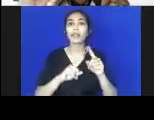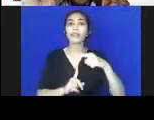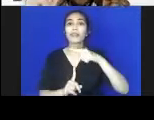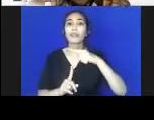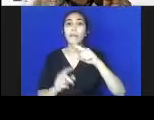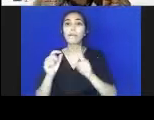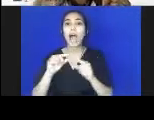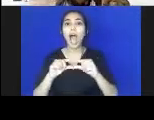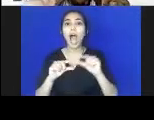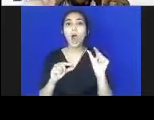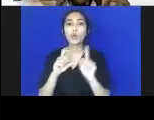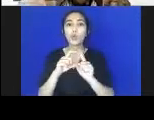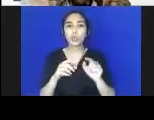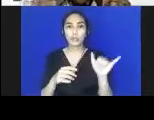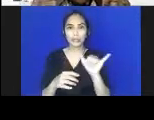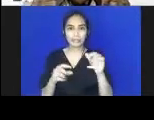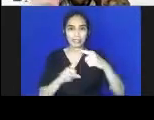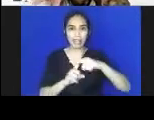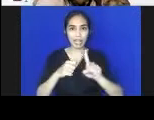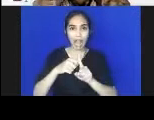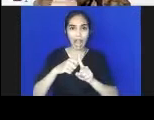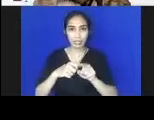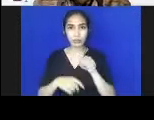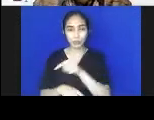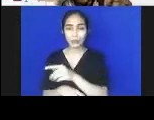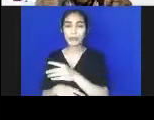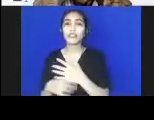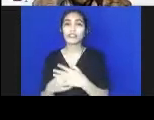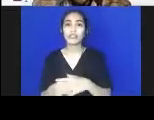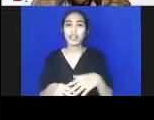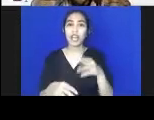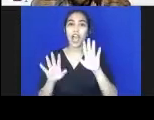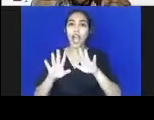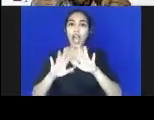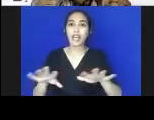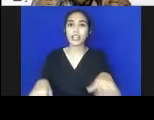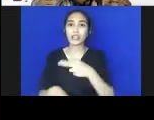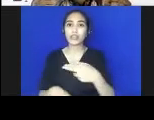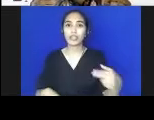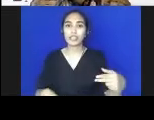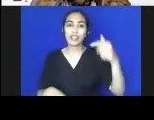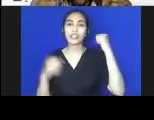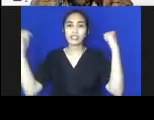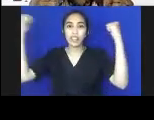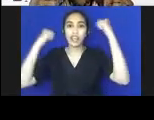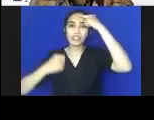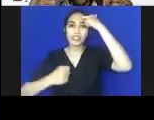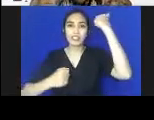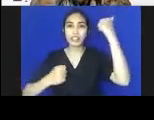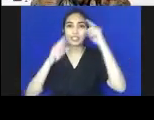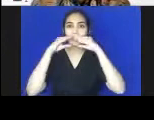bahwa tujuan kita adalah anak Indonesia sehat, cerdas, ceria, dan berakhlak mulia. Nah kemudian,